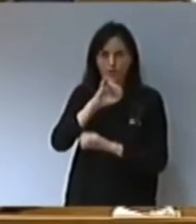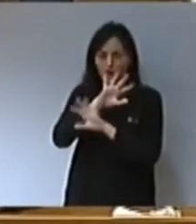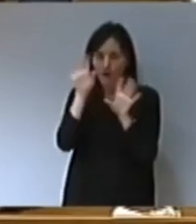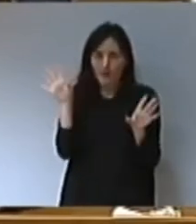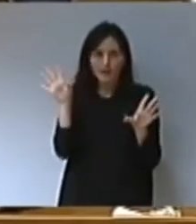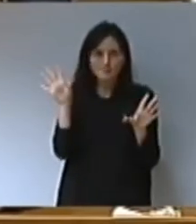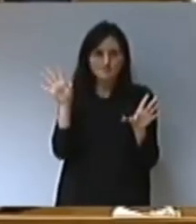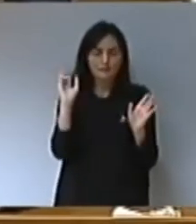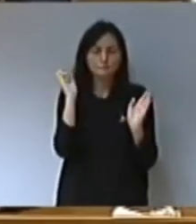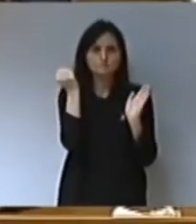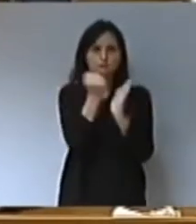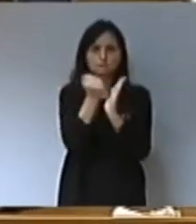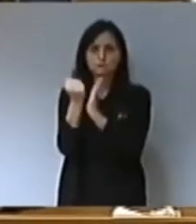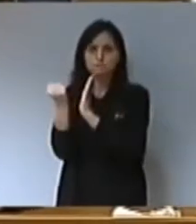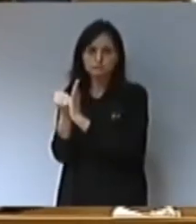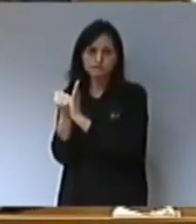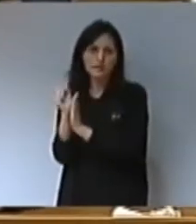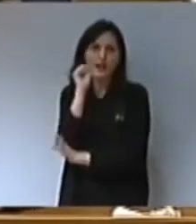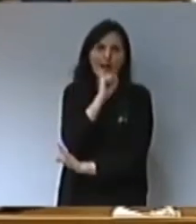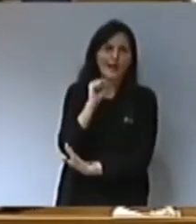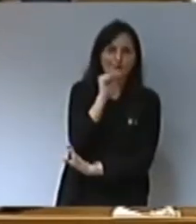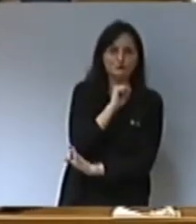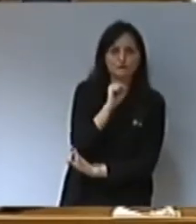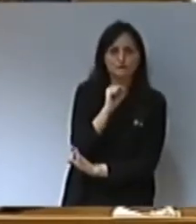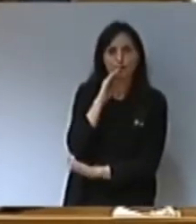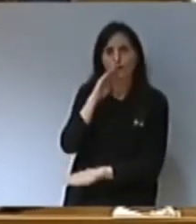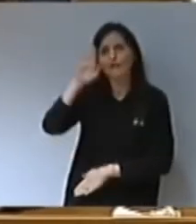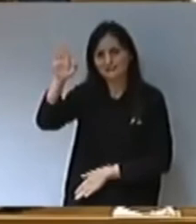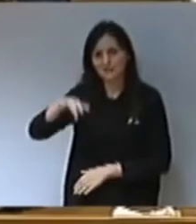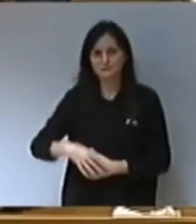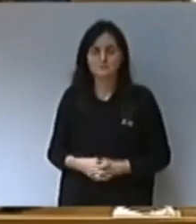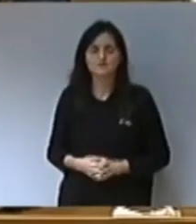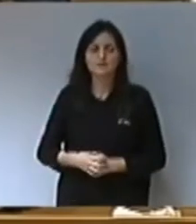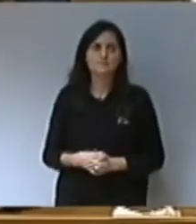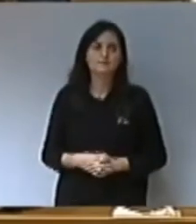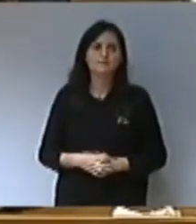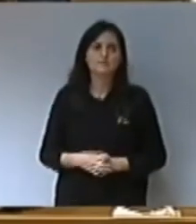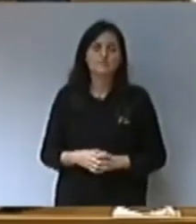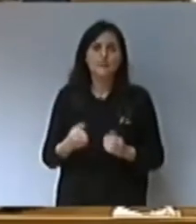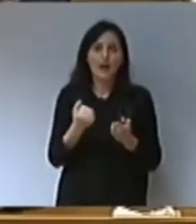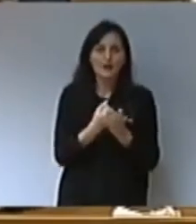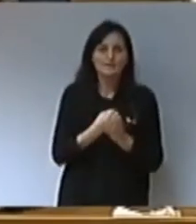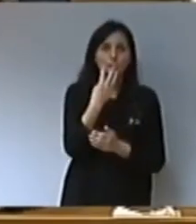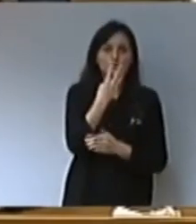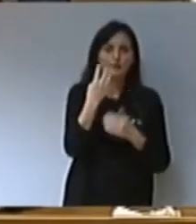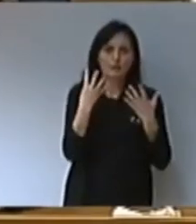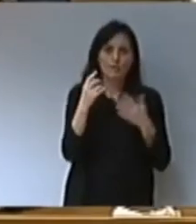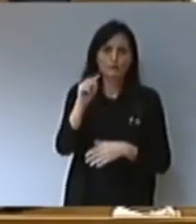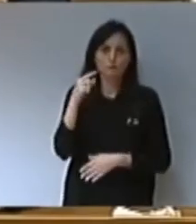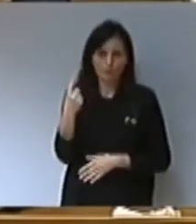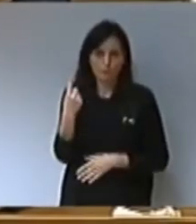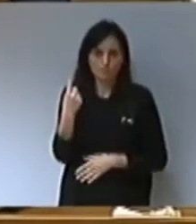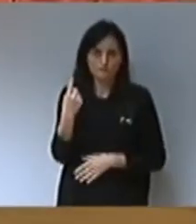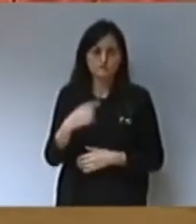exhibició de símbols, càntics i salutacions feixistes. L'article 39.1, en